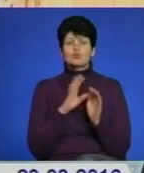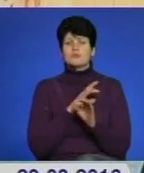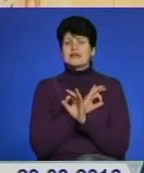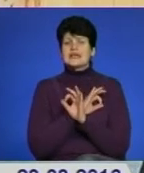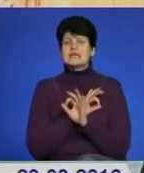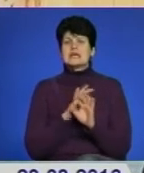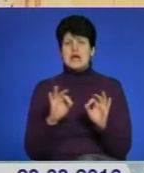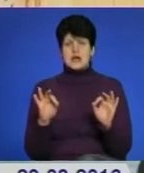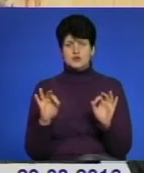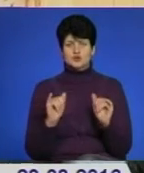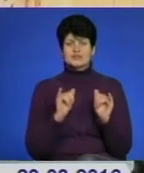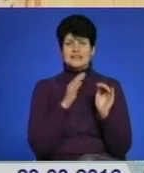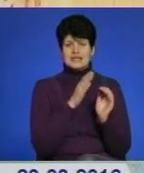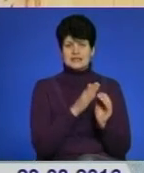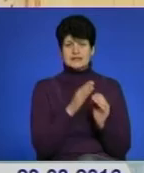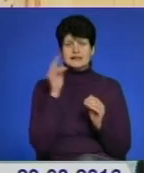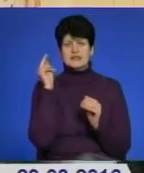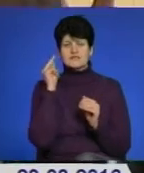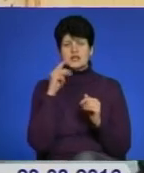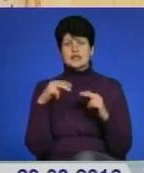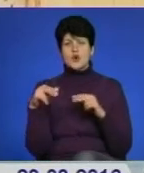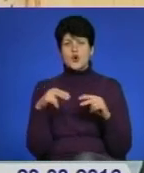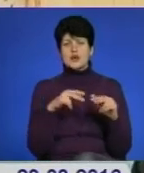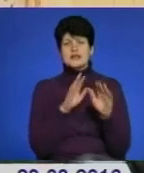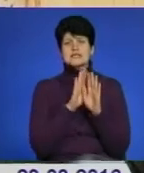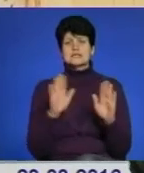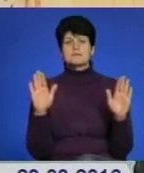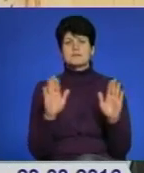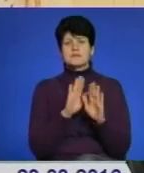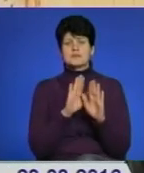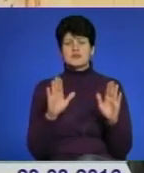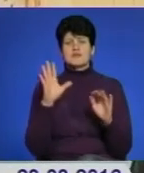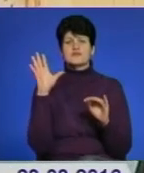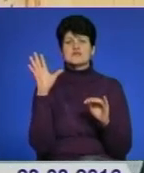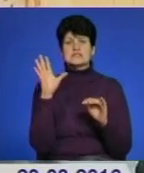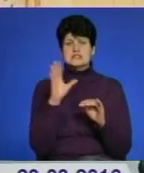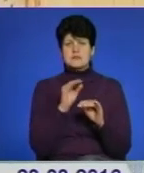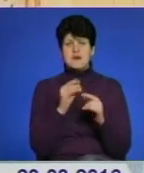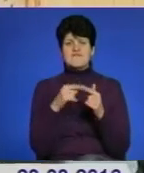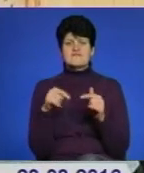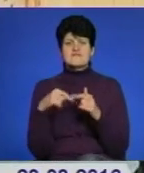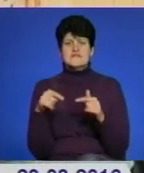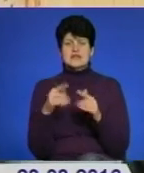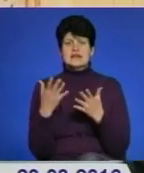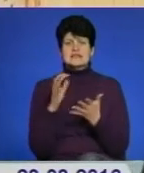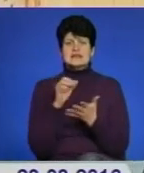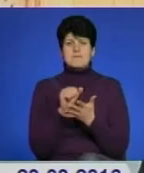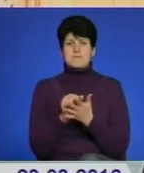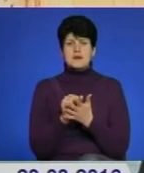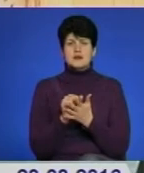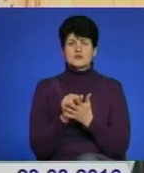для них, для навчання хореографії, співу, всіма відділями, які займаються